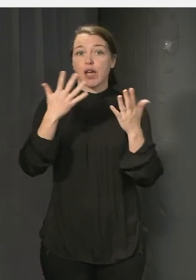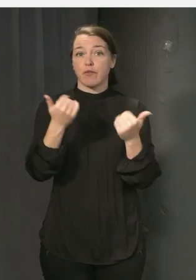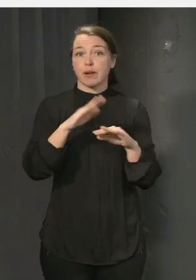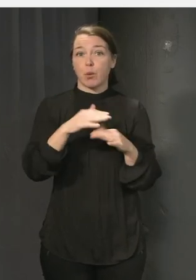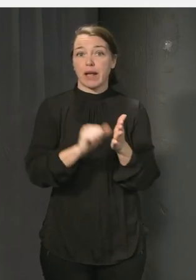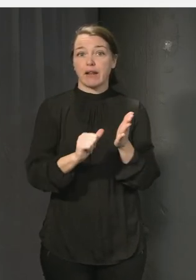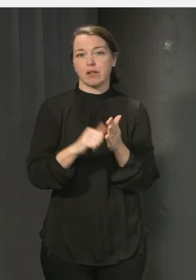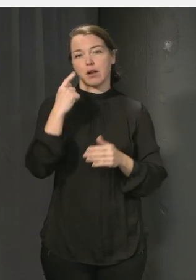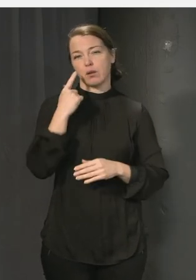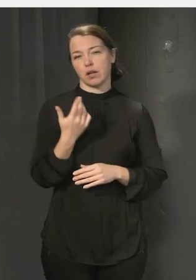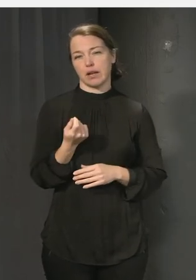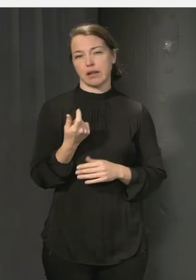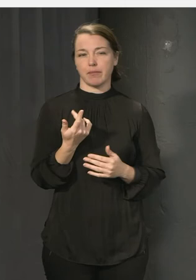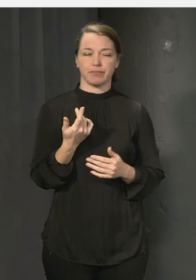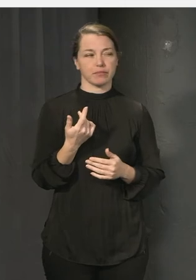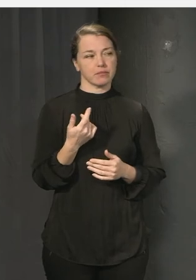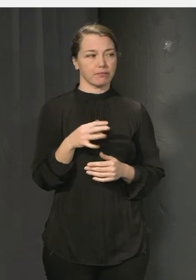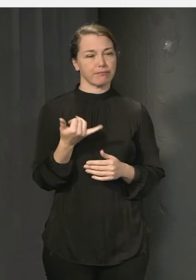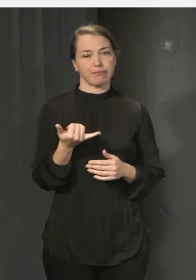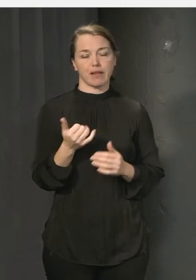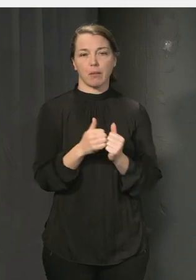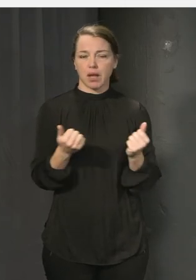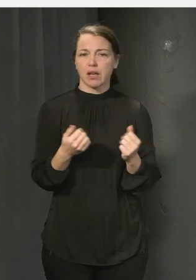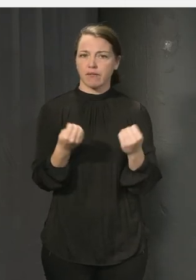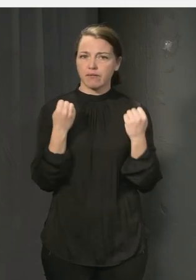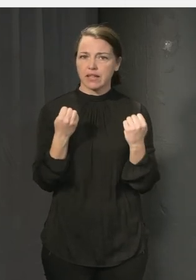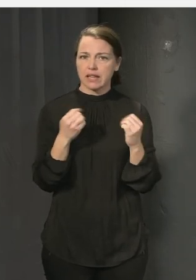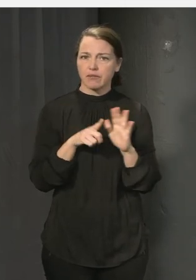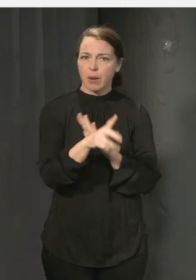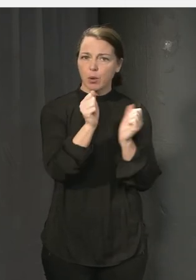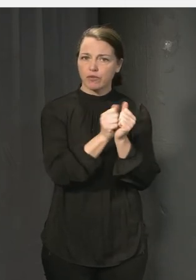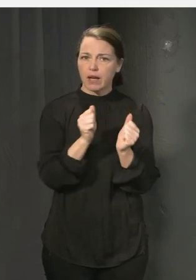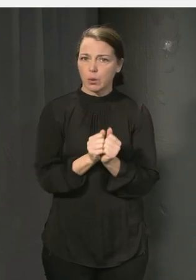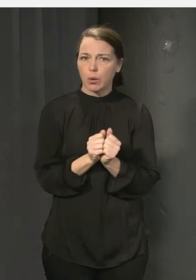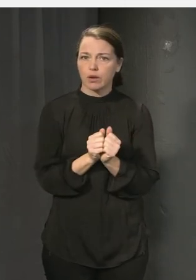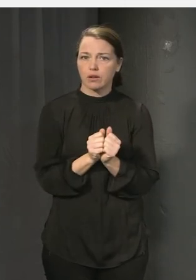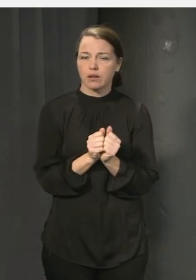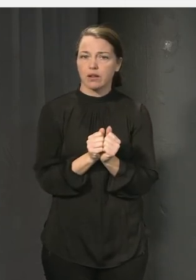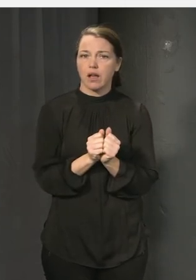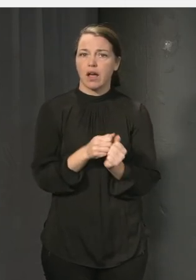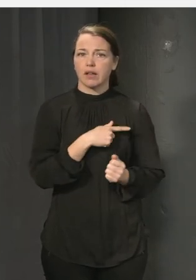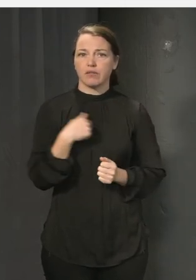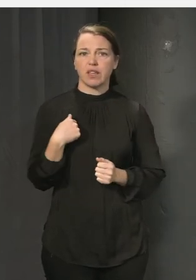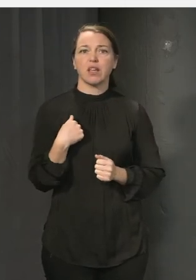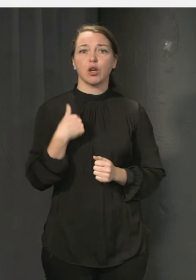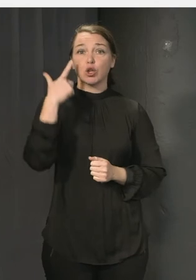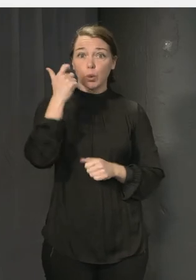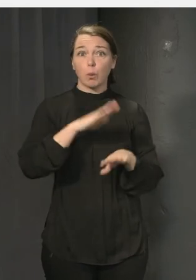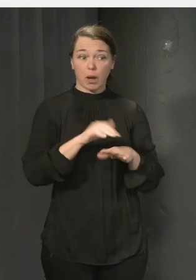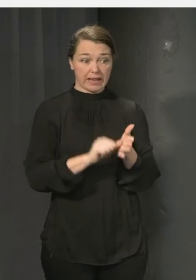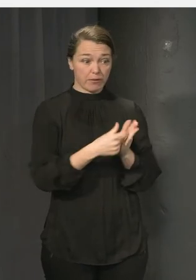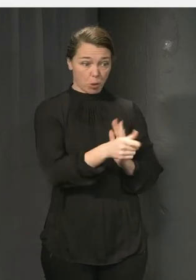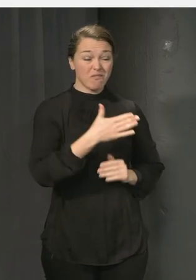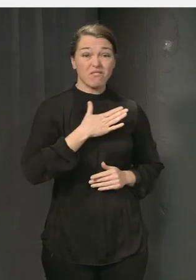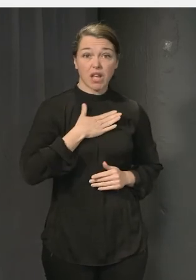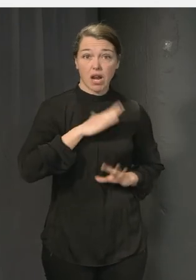låta lite banalt sådär men det är faktiskt en väldigt viktig framgångsfaktor att utgå från att eleverna vill lära sig att de kan